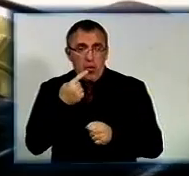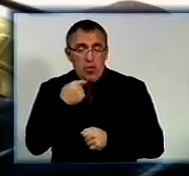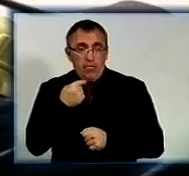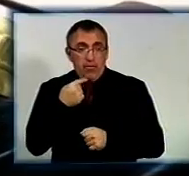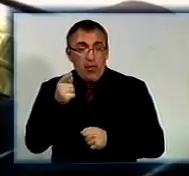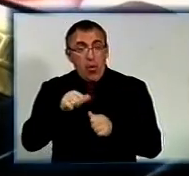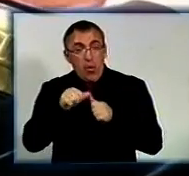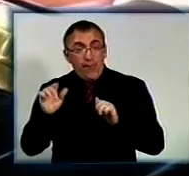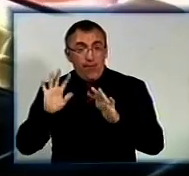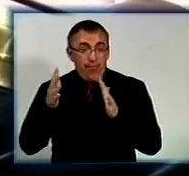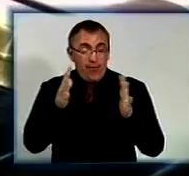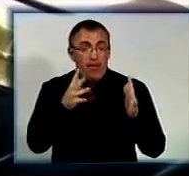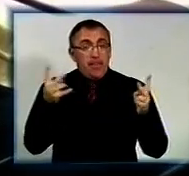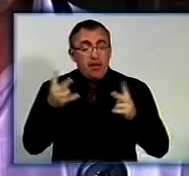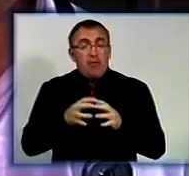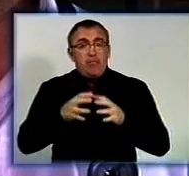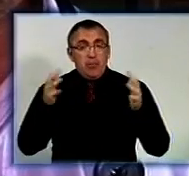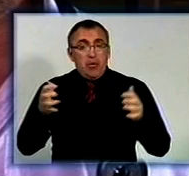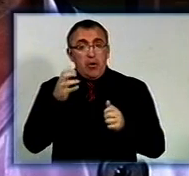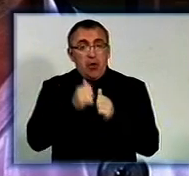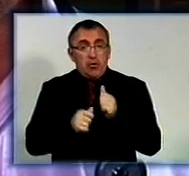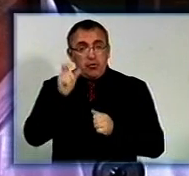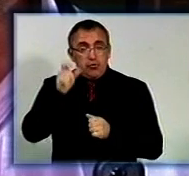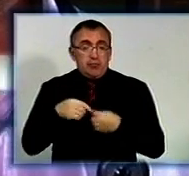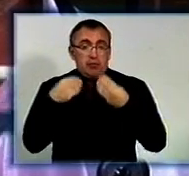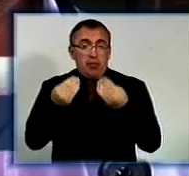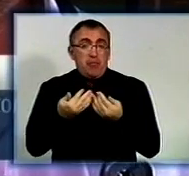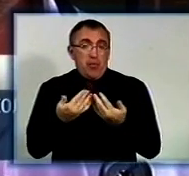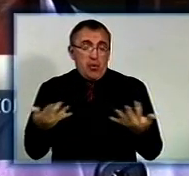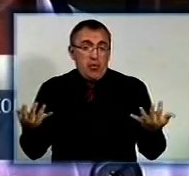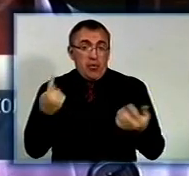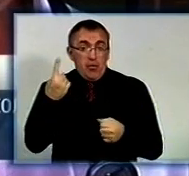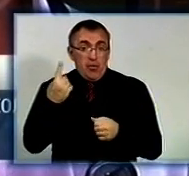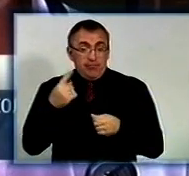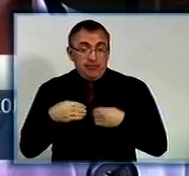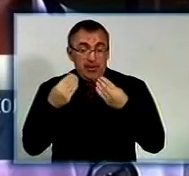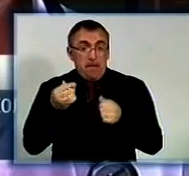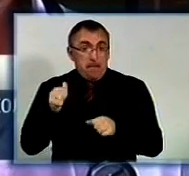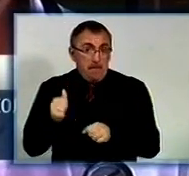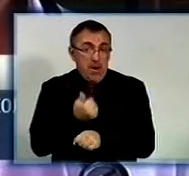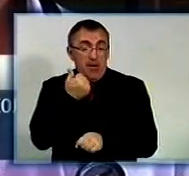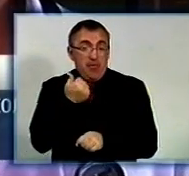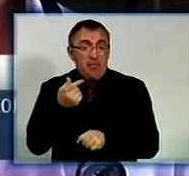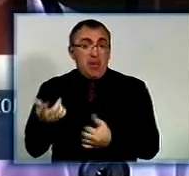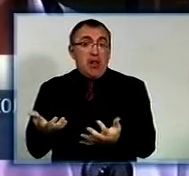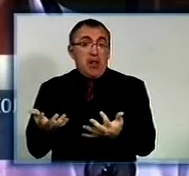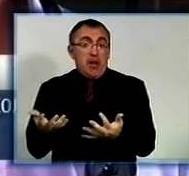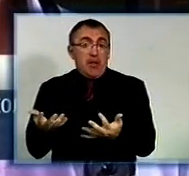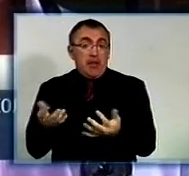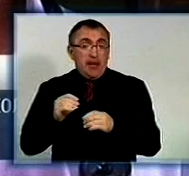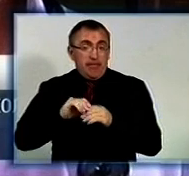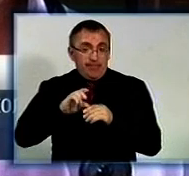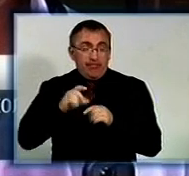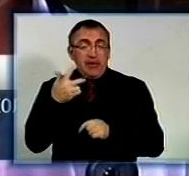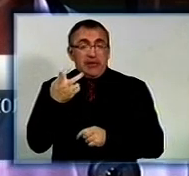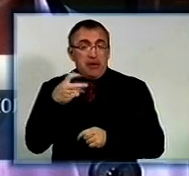Проте в окремих випадках необхідно більше. Кожен людина здає по-разному. Якщо людина здає вперше кров, то ми набираємо 300